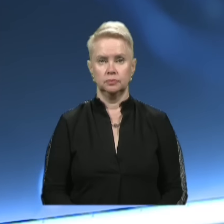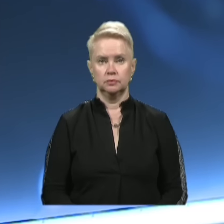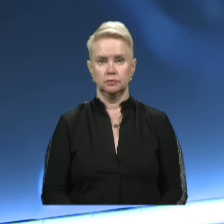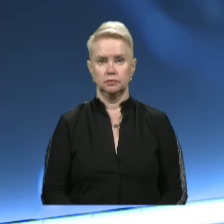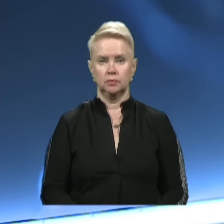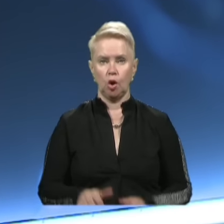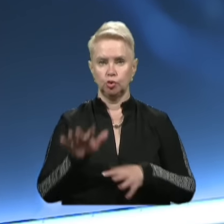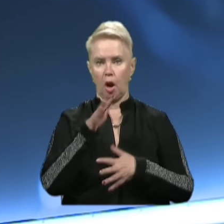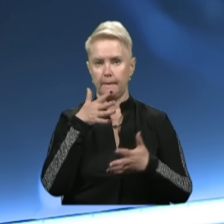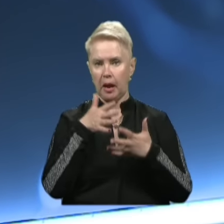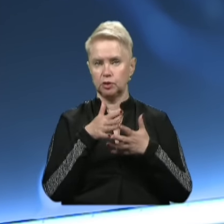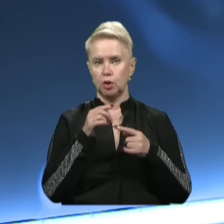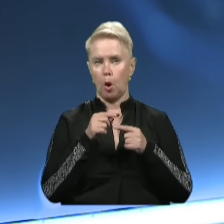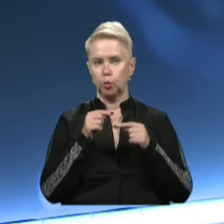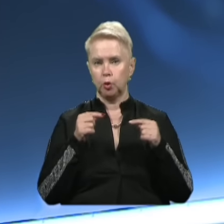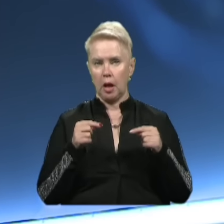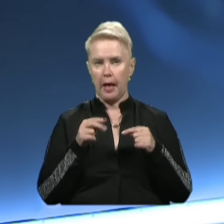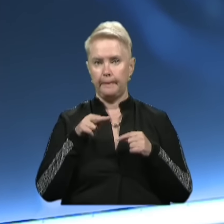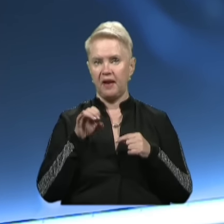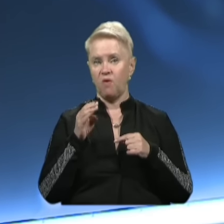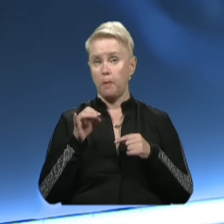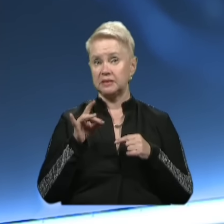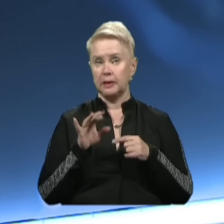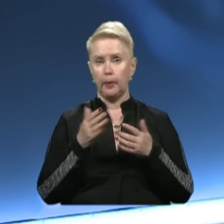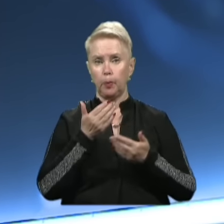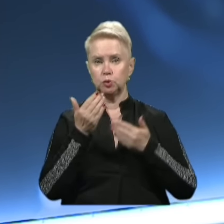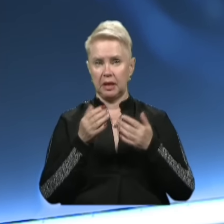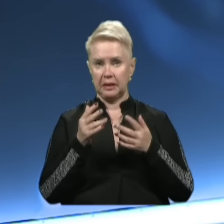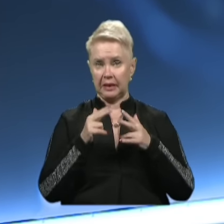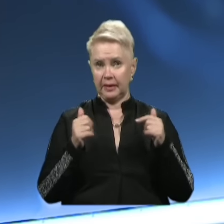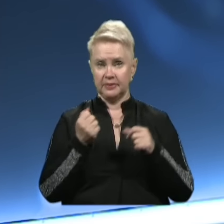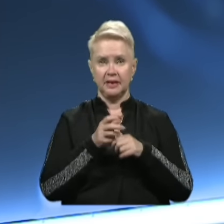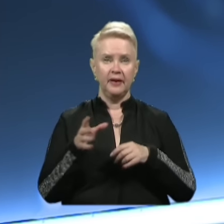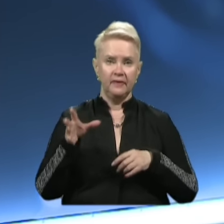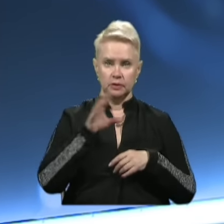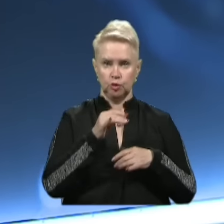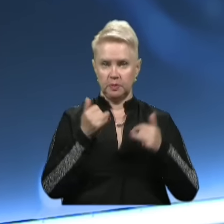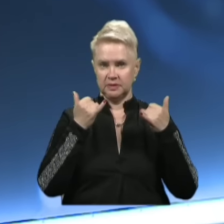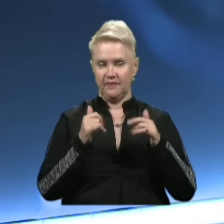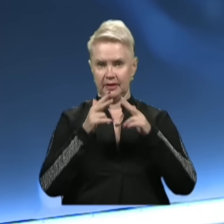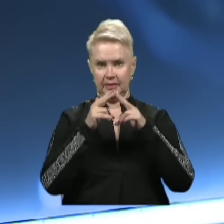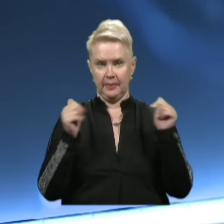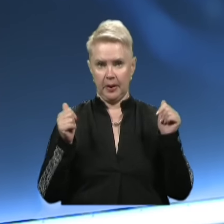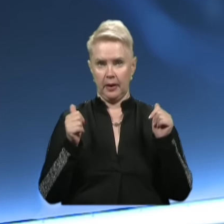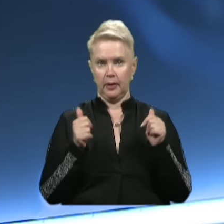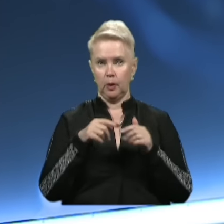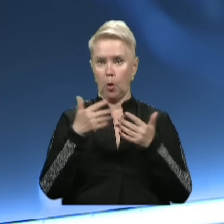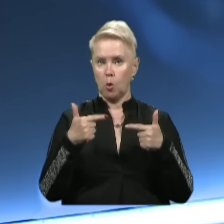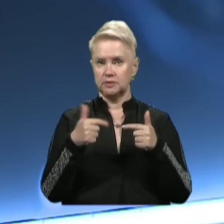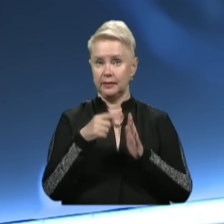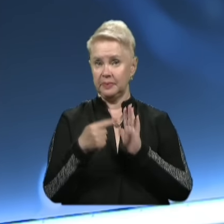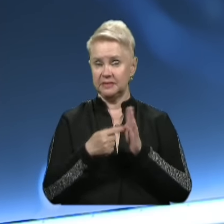Шамани, магічні ритуали та перформанси. Музейники Дніпра зробили усе, аби здивувати дніпрян та гостеміста.